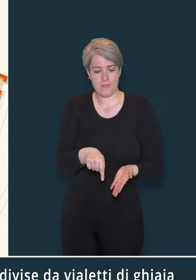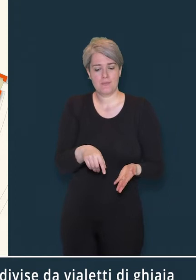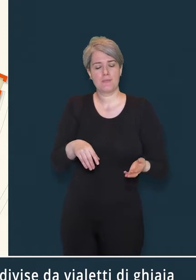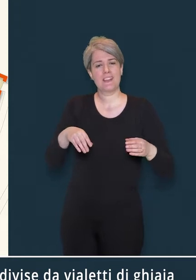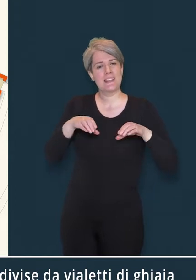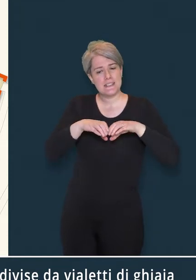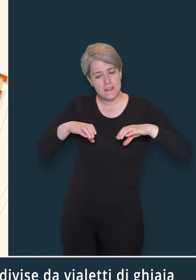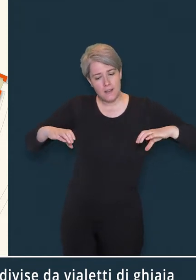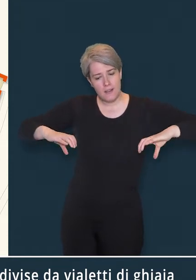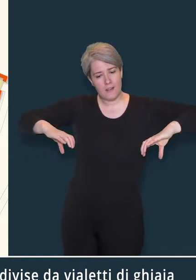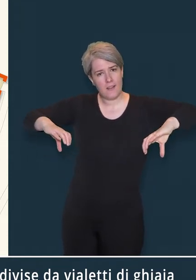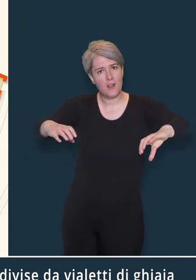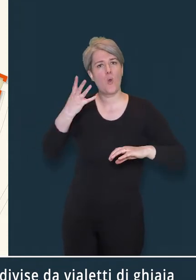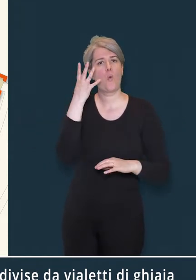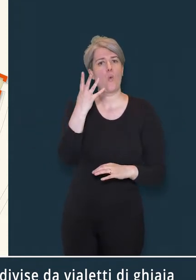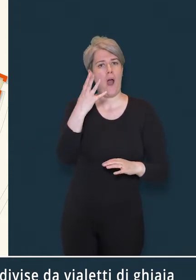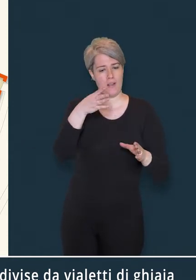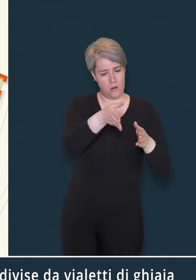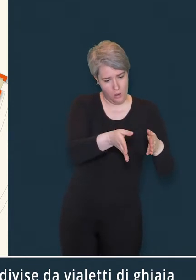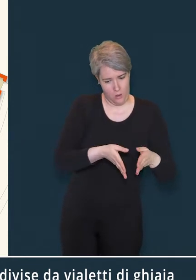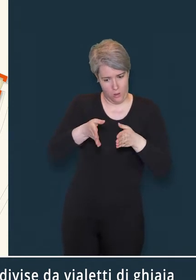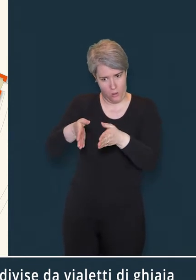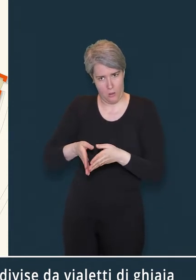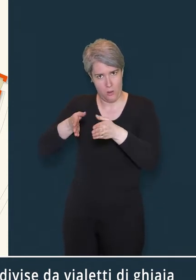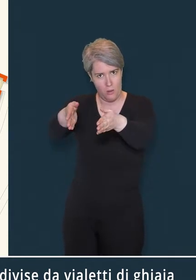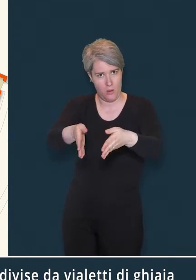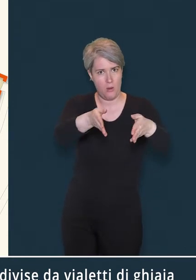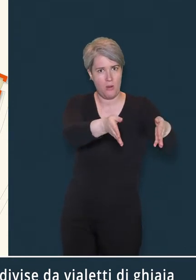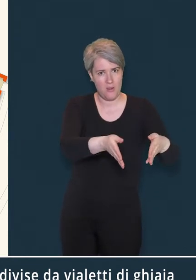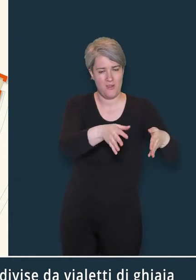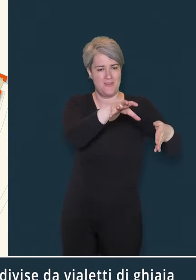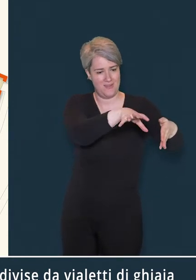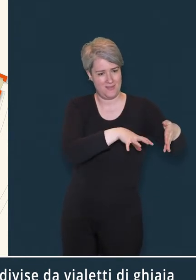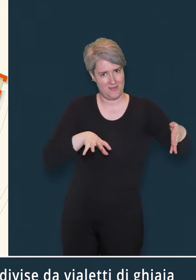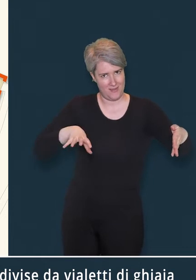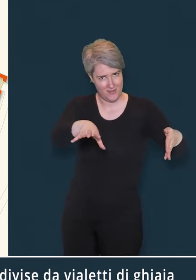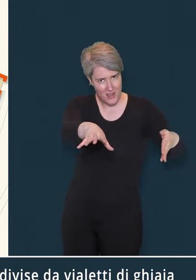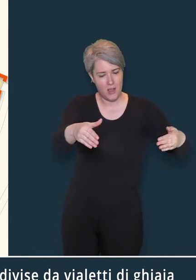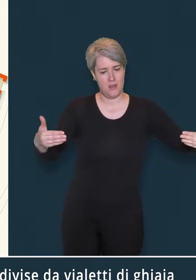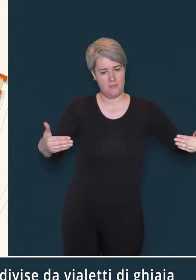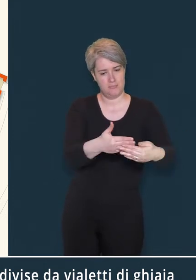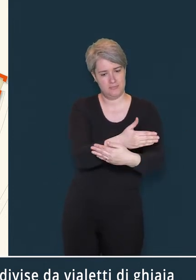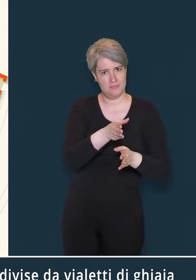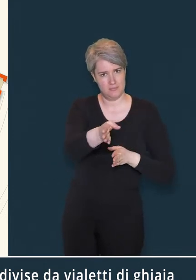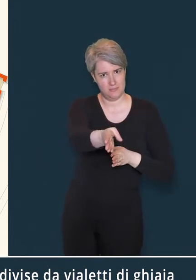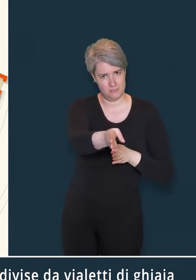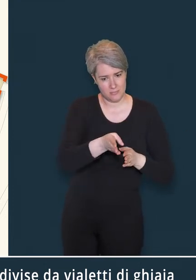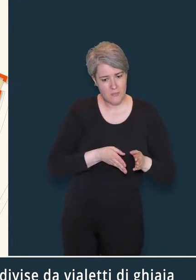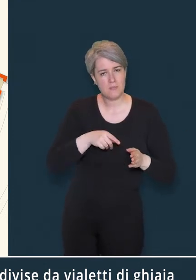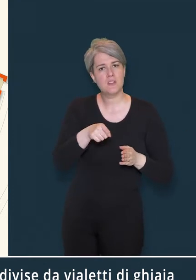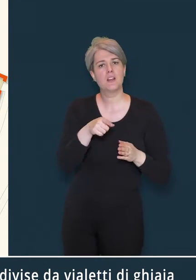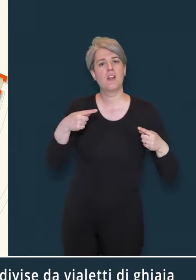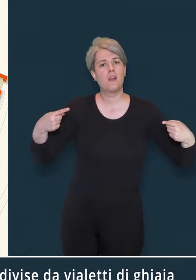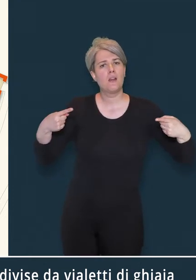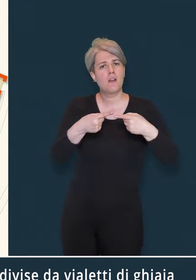le siepi di Bosso delineano quattro grandi aiuole, divise da vialetti di ghiaia, che si intersecano